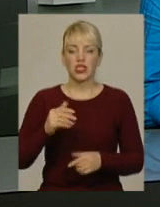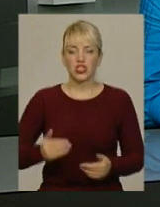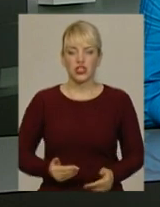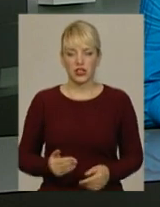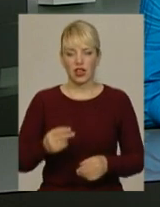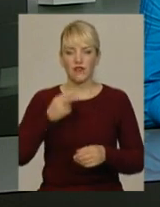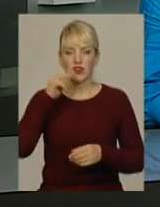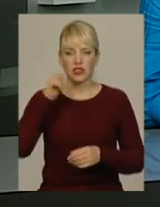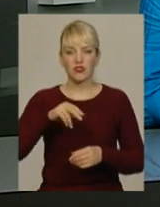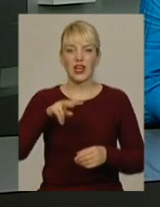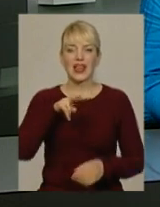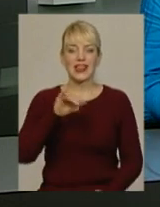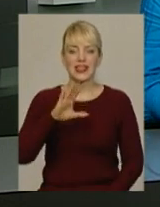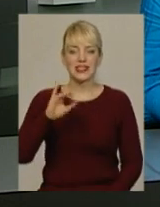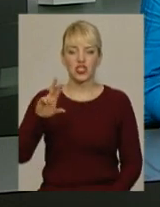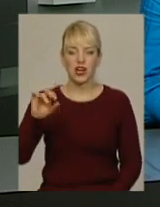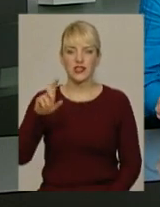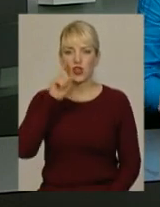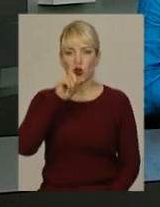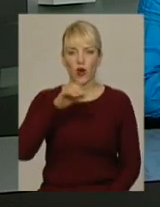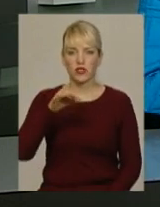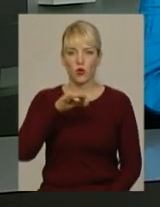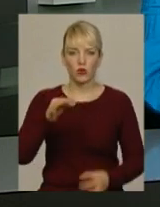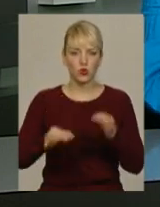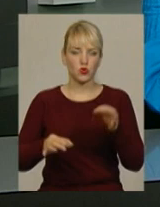Лисичанський міський суд Луганської області.